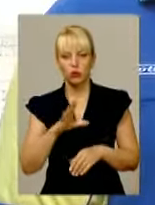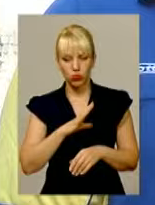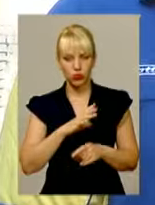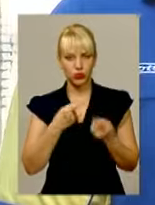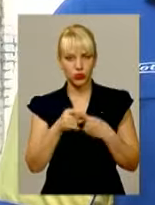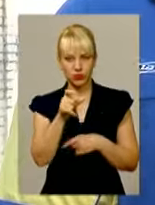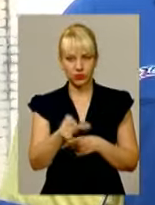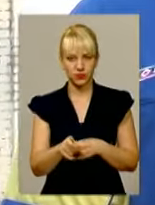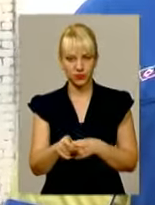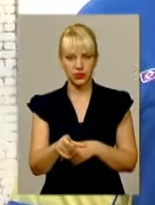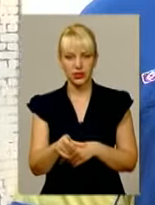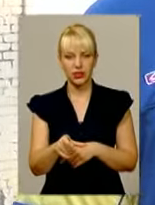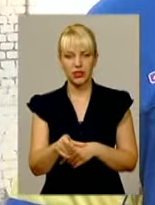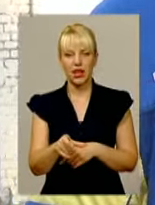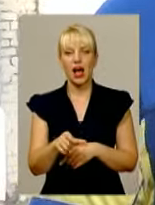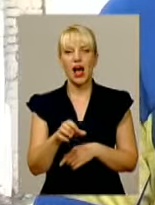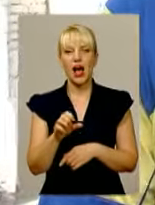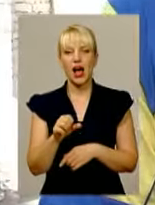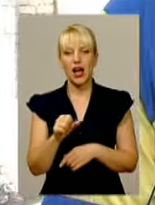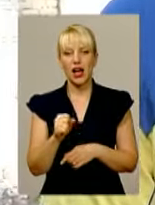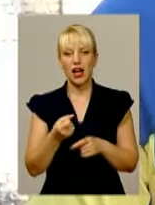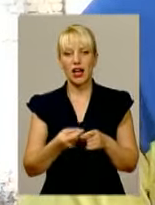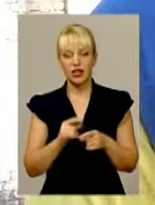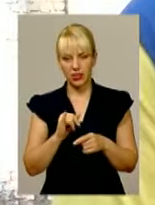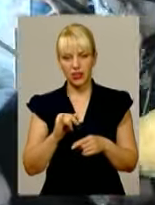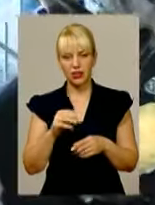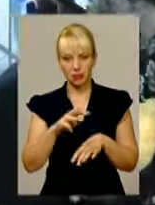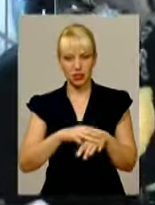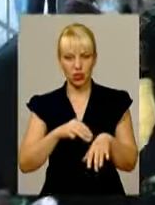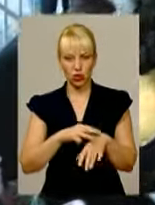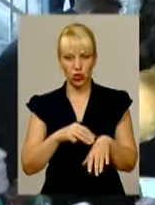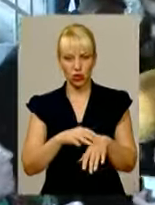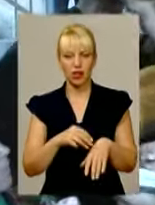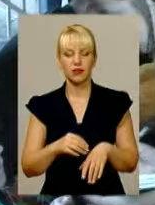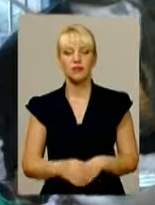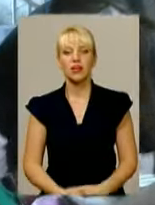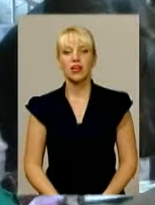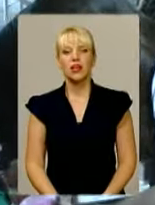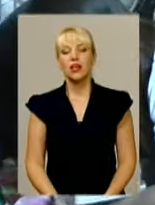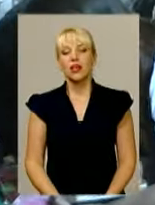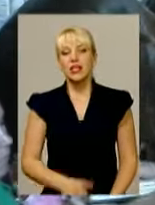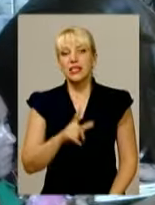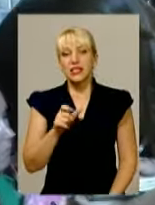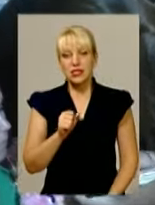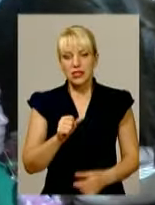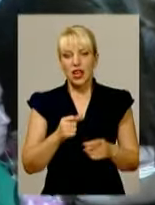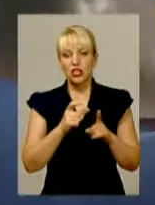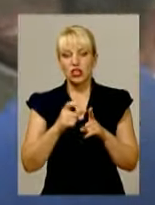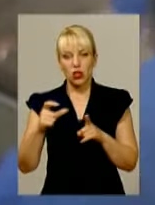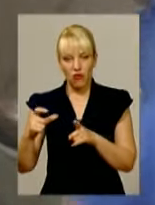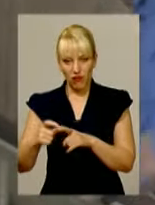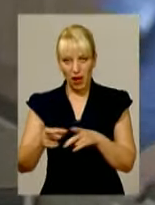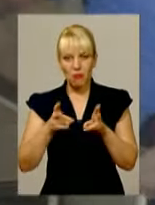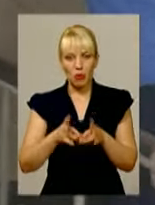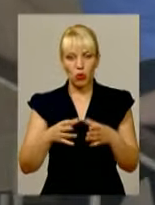І він? Він міліціонер якого? Він міліціонер. Землякам потерпілих, громадським активістам та журналістам не